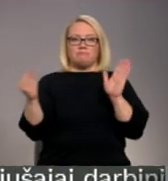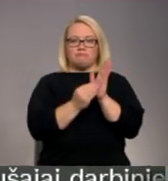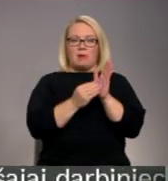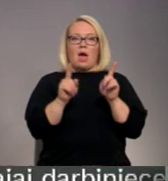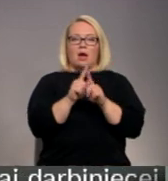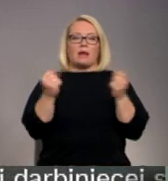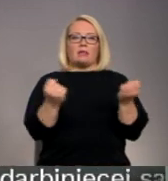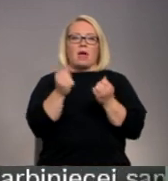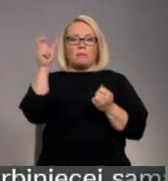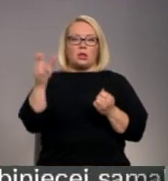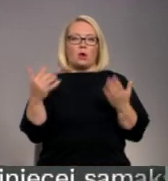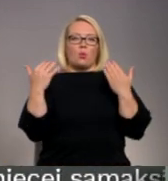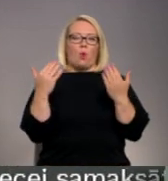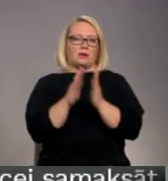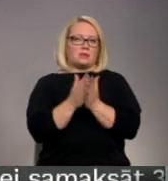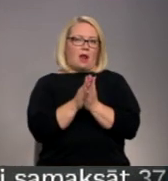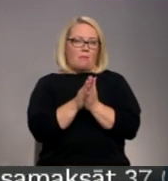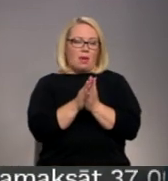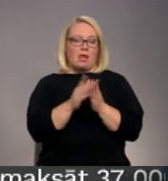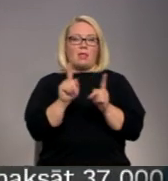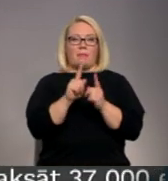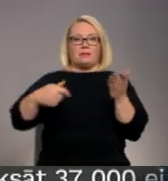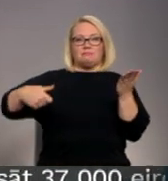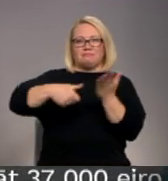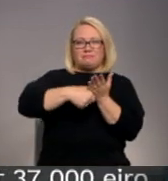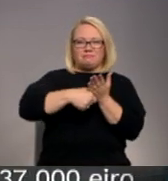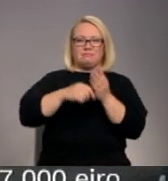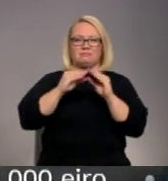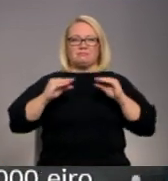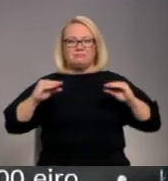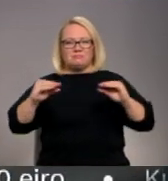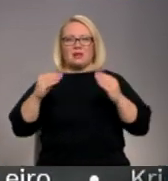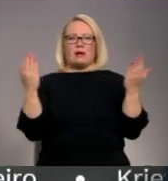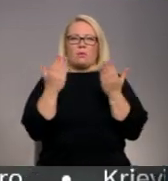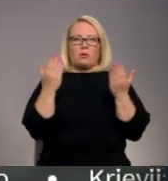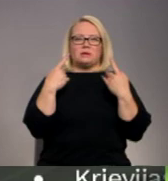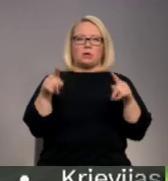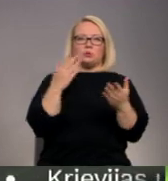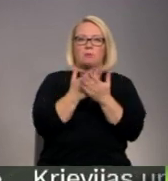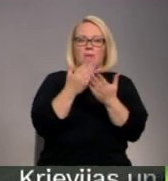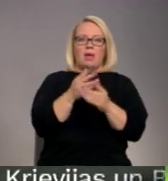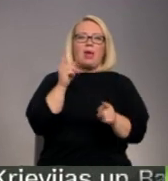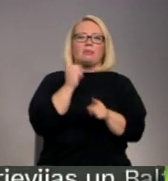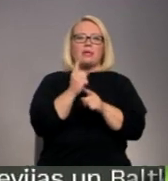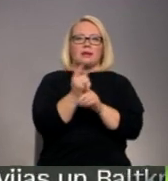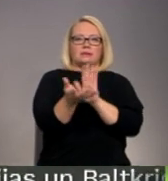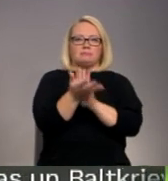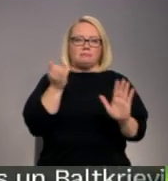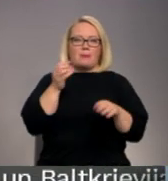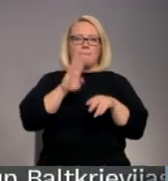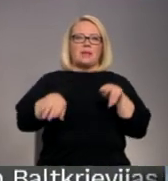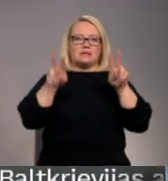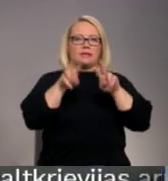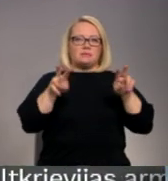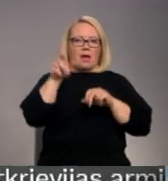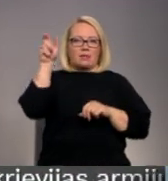grāmatā. Tāpat arī, ka reģistratore datu nesējas un citus pierādījumus nedrīkst izņem bez izmeklētāju klātbūtnes,